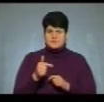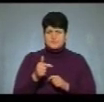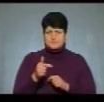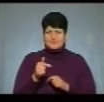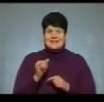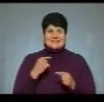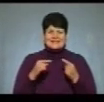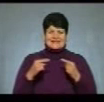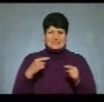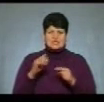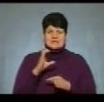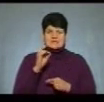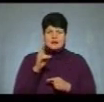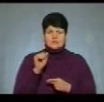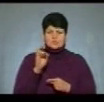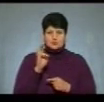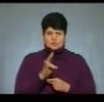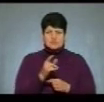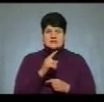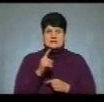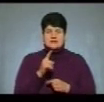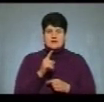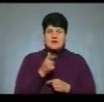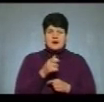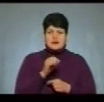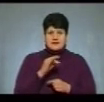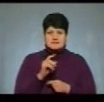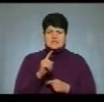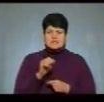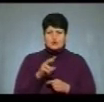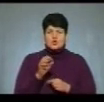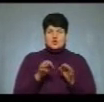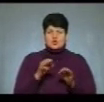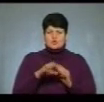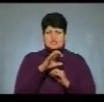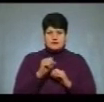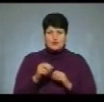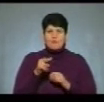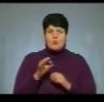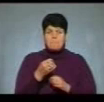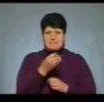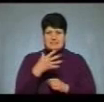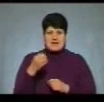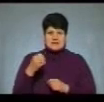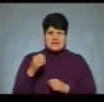інших скакуна Загаєвського і Замойського суд стягнув по 15 тисяч.